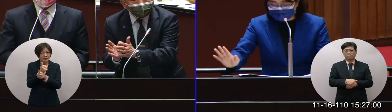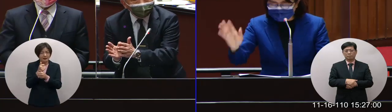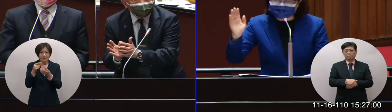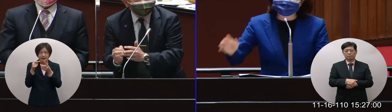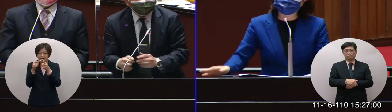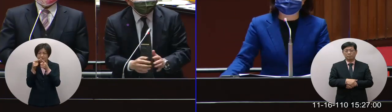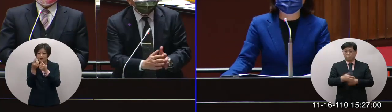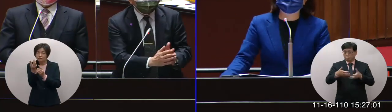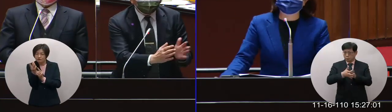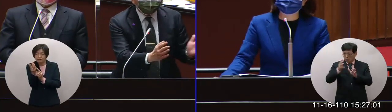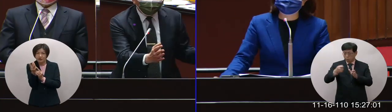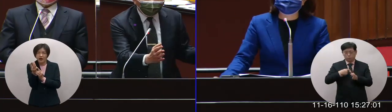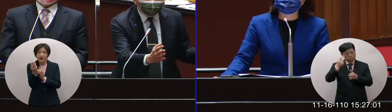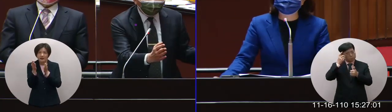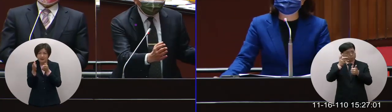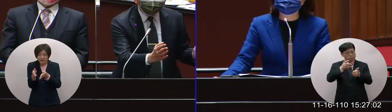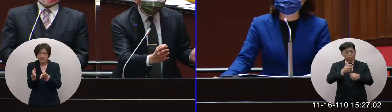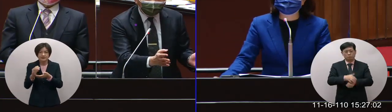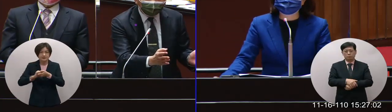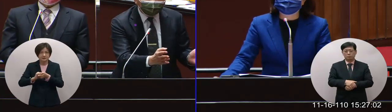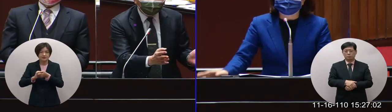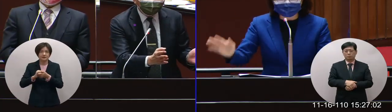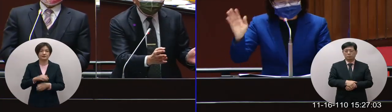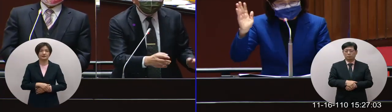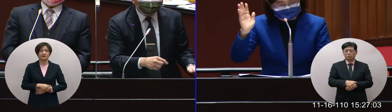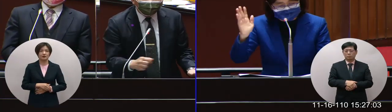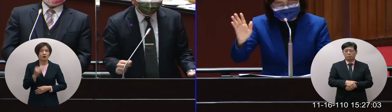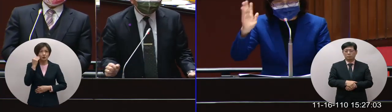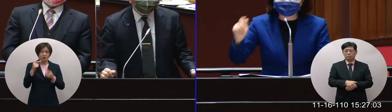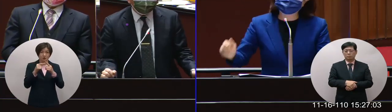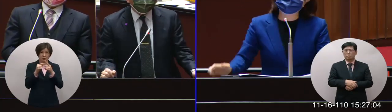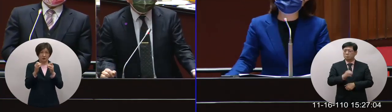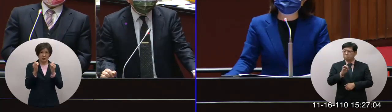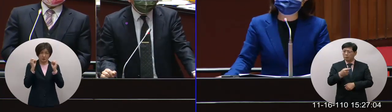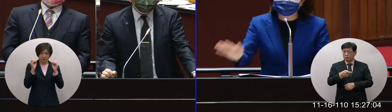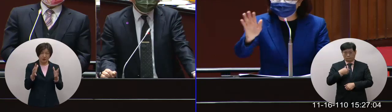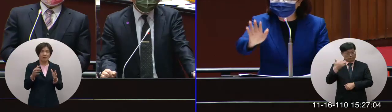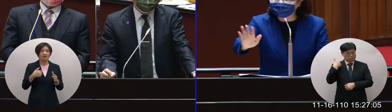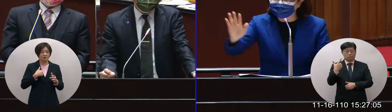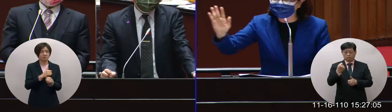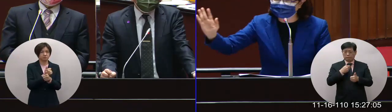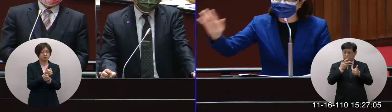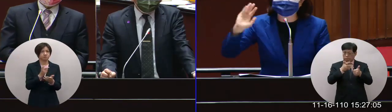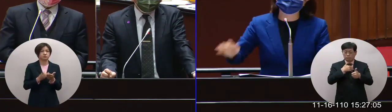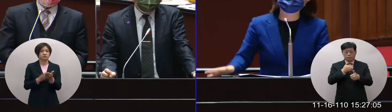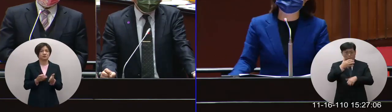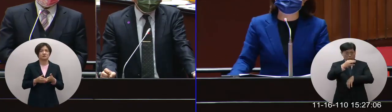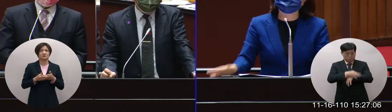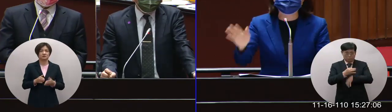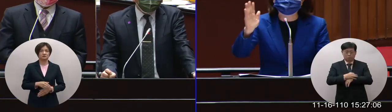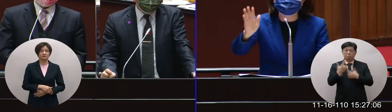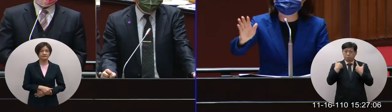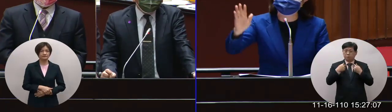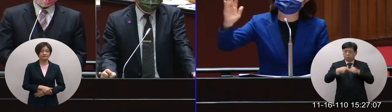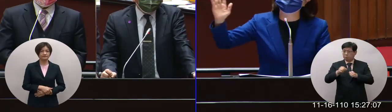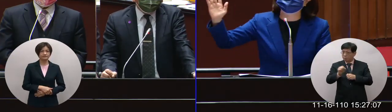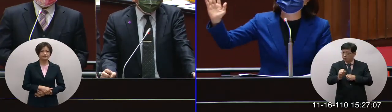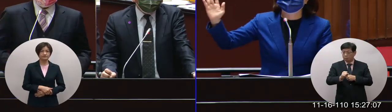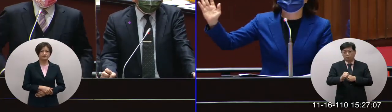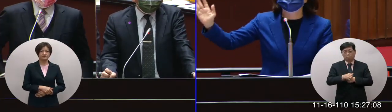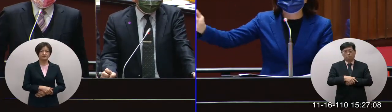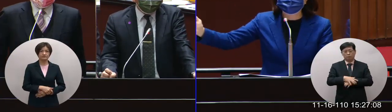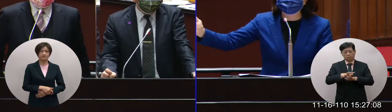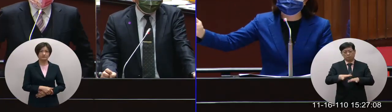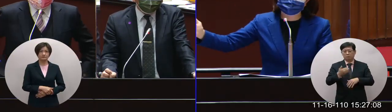定對象那部長我就請問人越多我們是越謹慎對因為之前也說高端也說本來是不能混打現在是可能